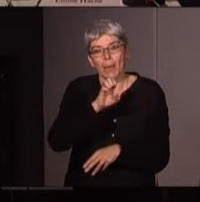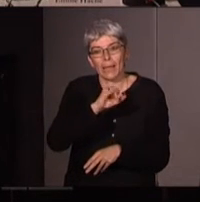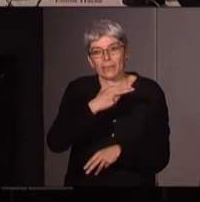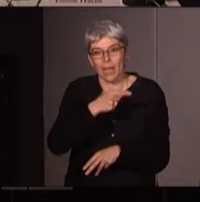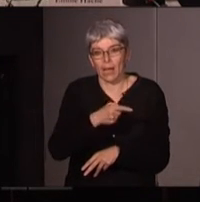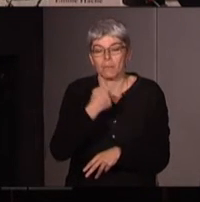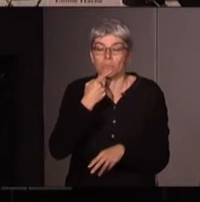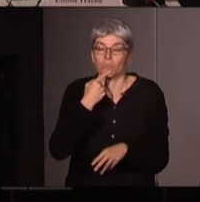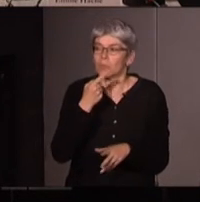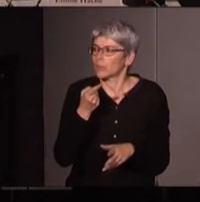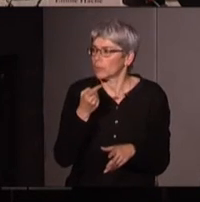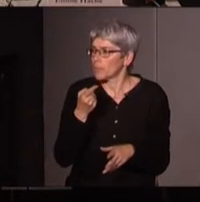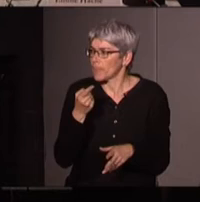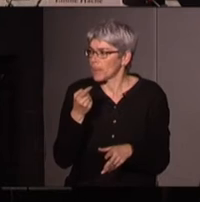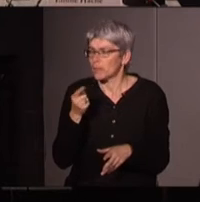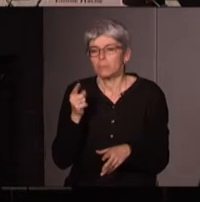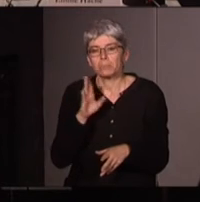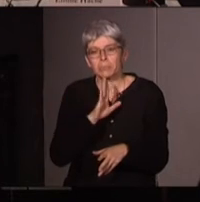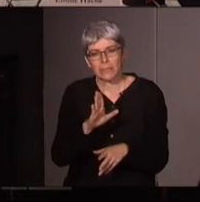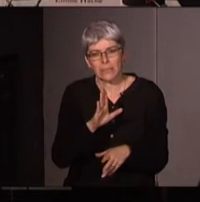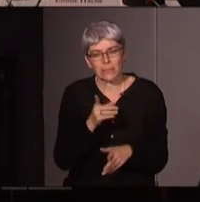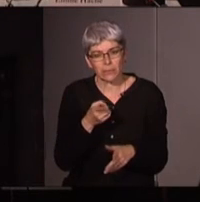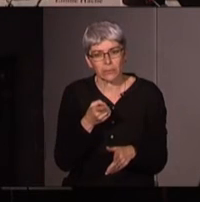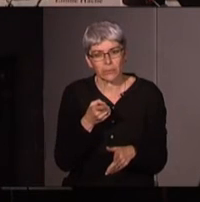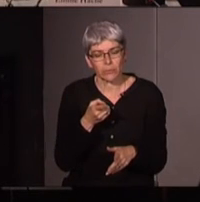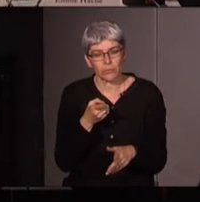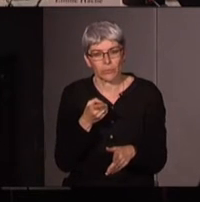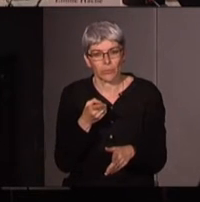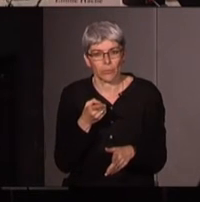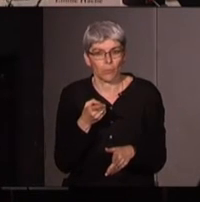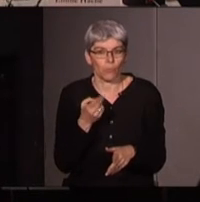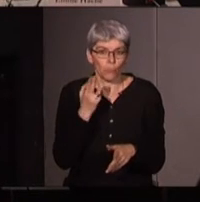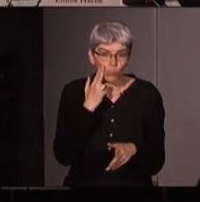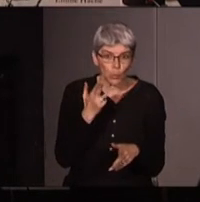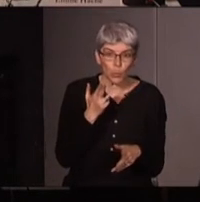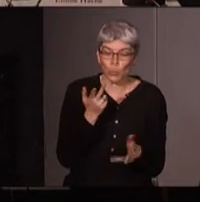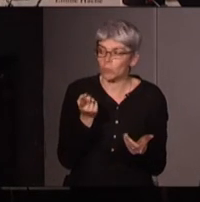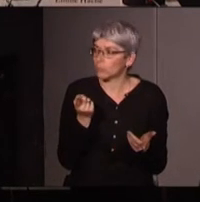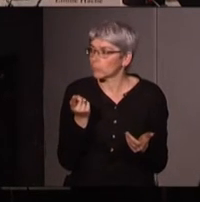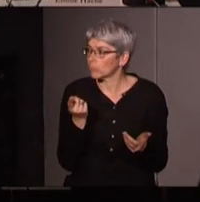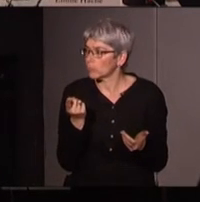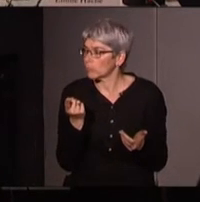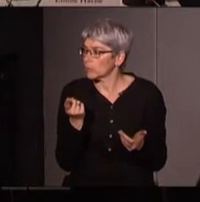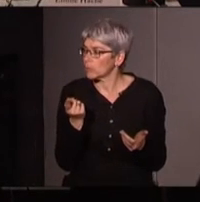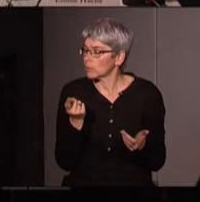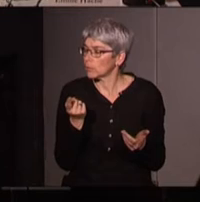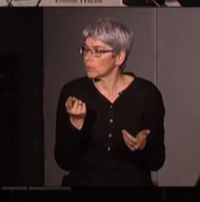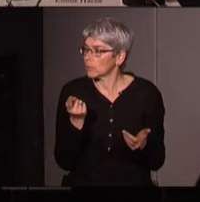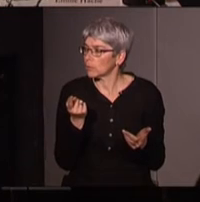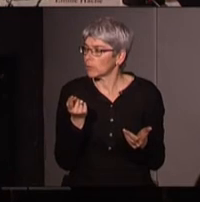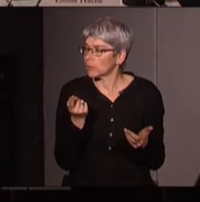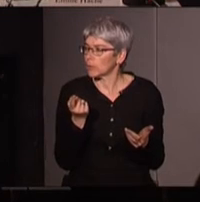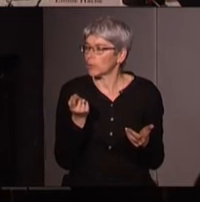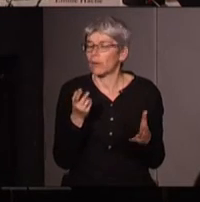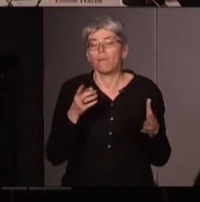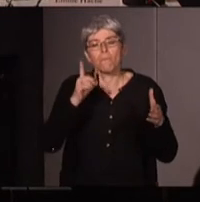on a parlé et on a voulu vraiment se concentrer sur ce moment là mais où certains ou certaines d vous le savent peut-être que les que les